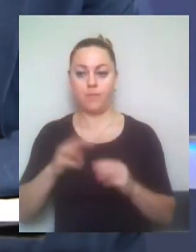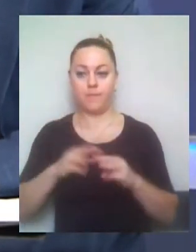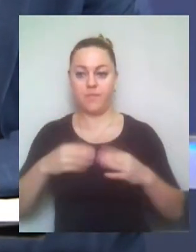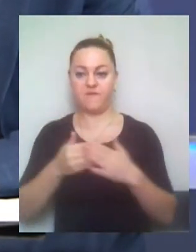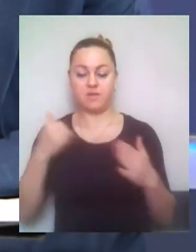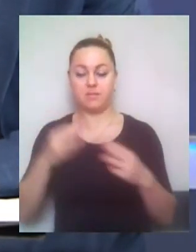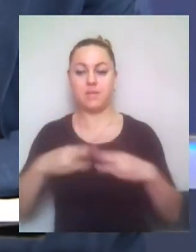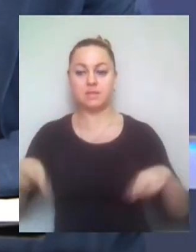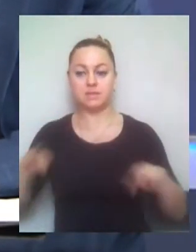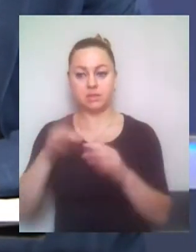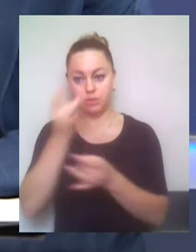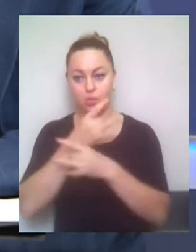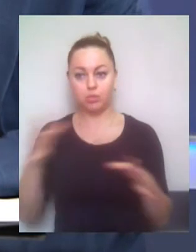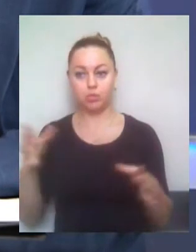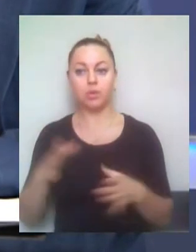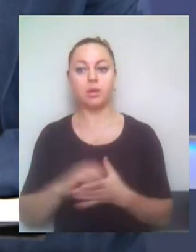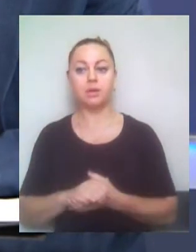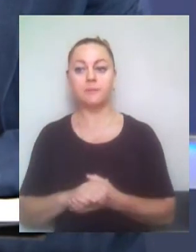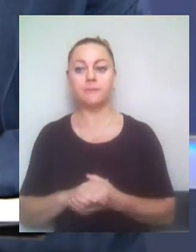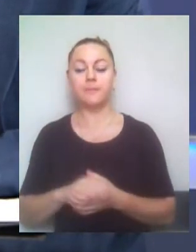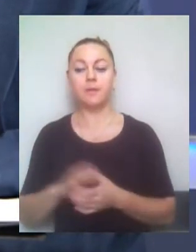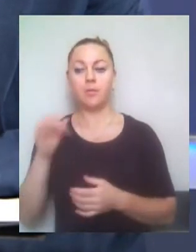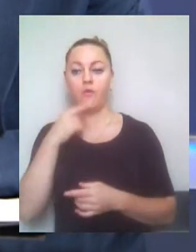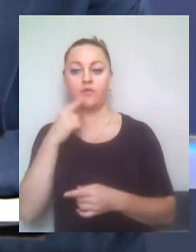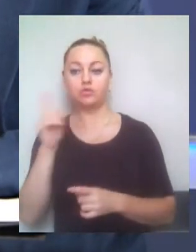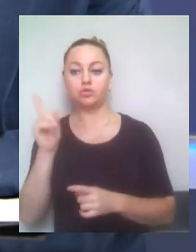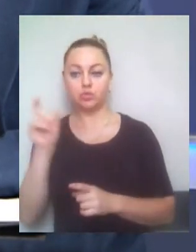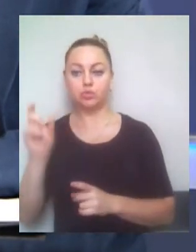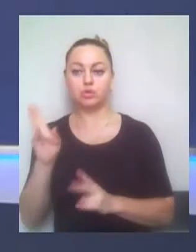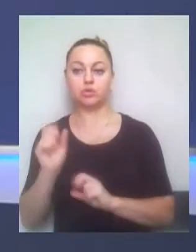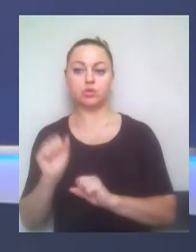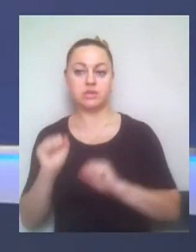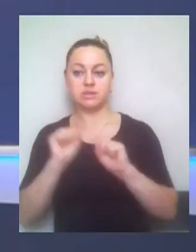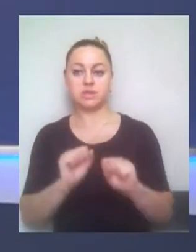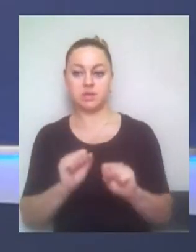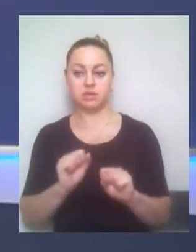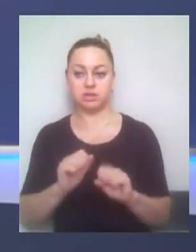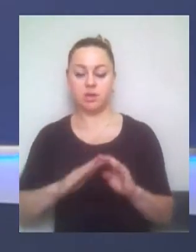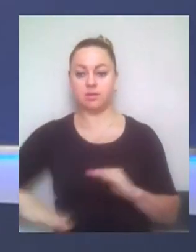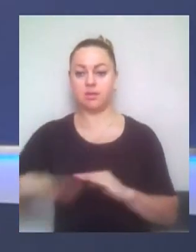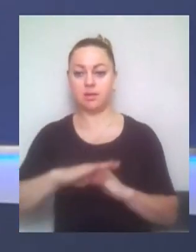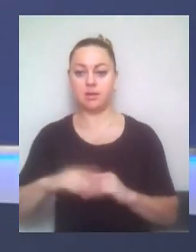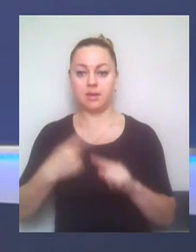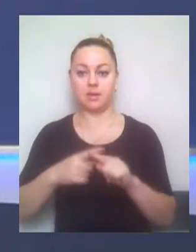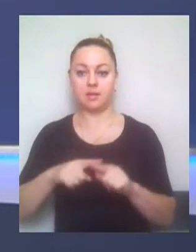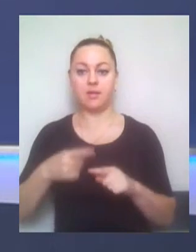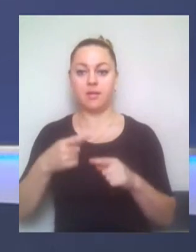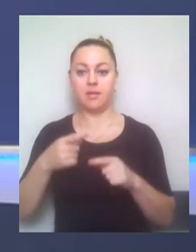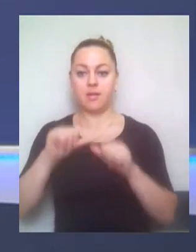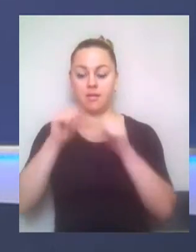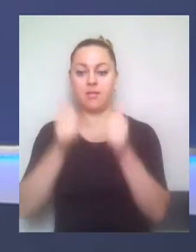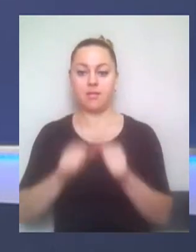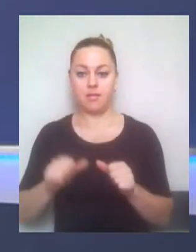як за словами тих, хто захищає від забудови дану територію, зокрема, архітекторів, це якраз один з ключових